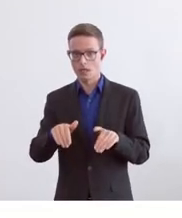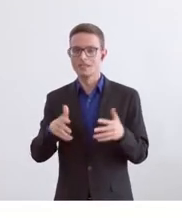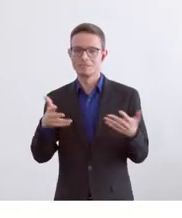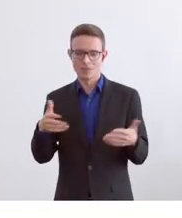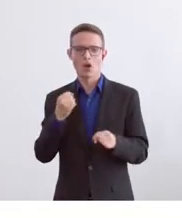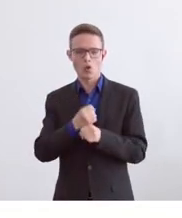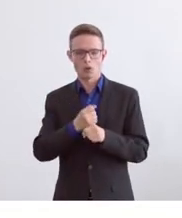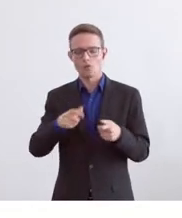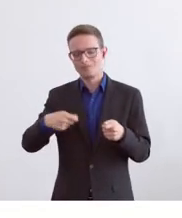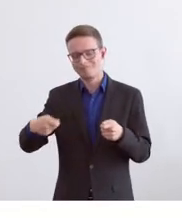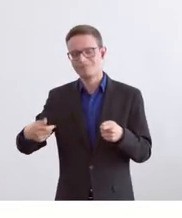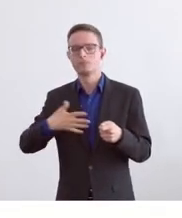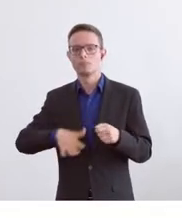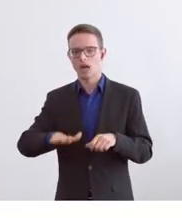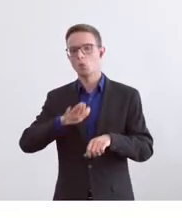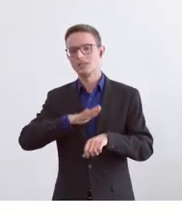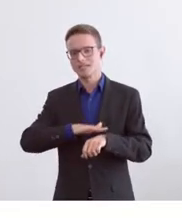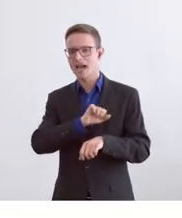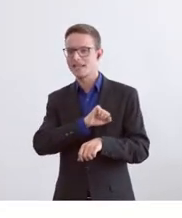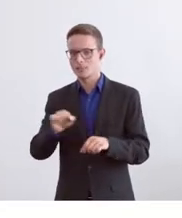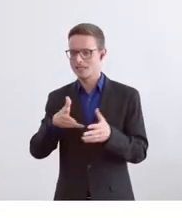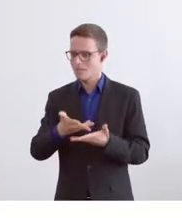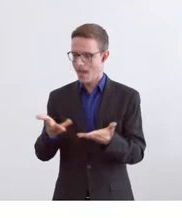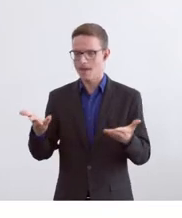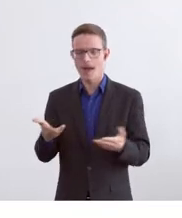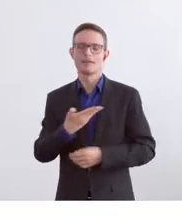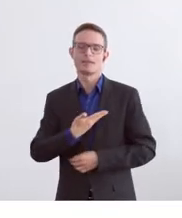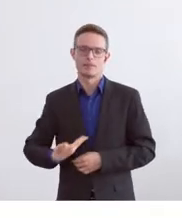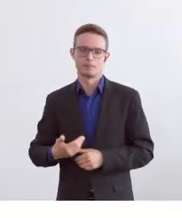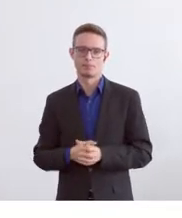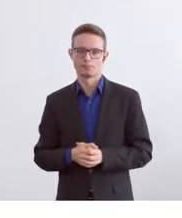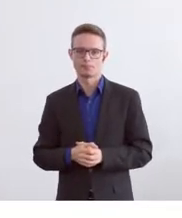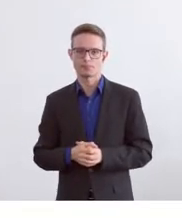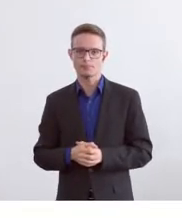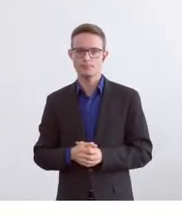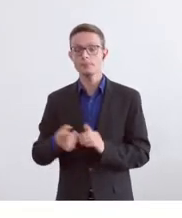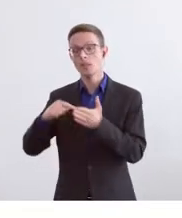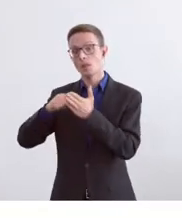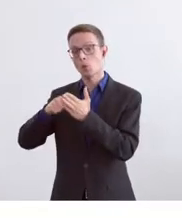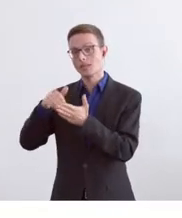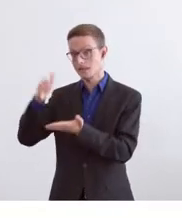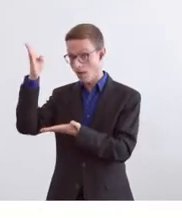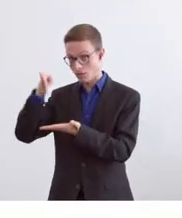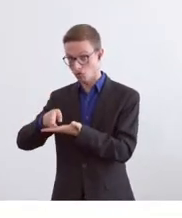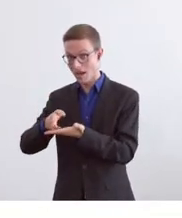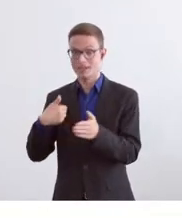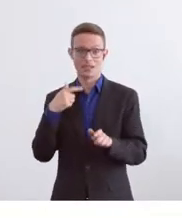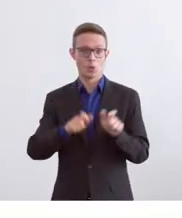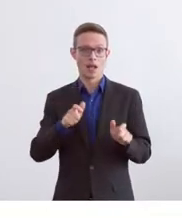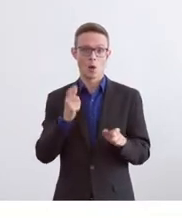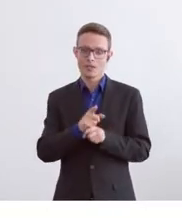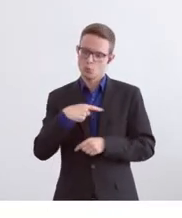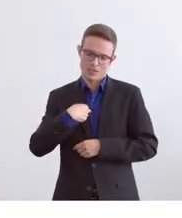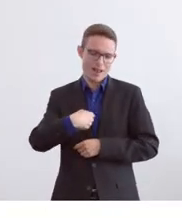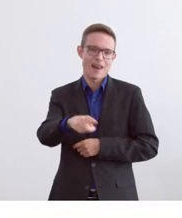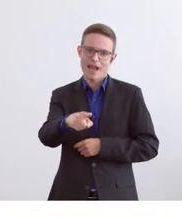bis sie dann auch mehrheitsfähig sind. Die Jungen müssen am längsten mit den politischen Entscheiden leben. Das ist ein